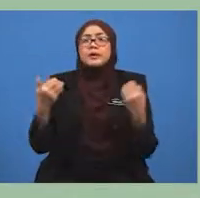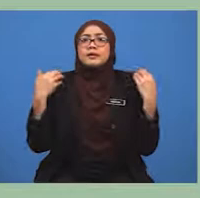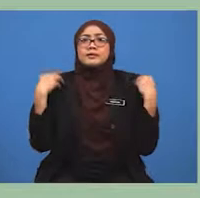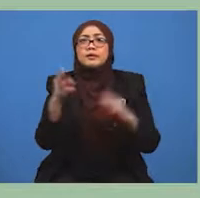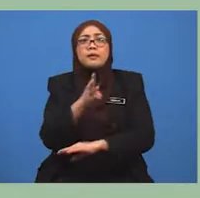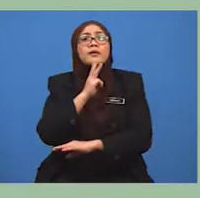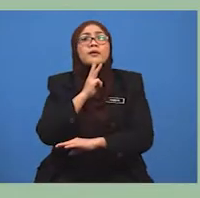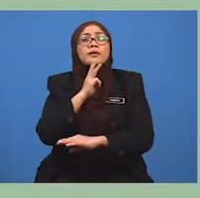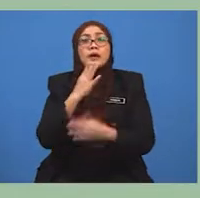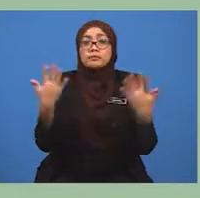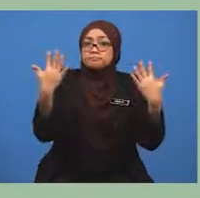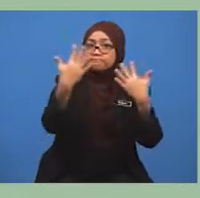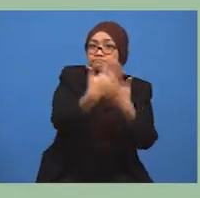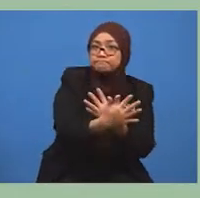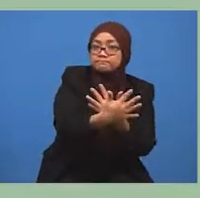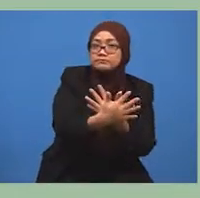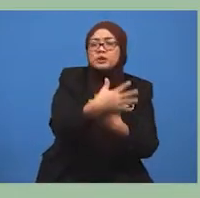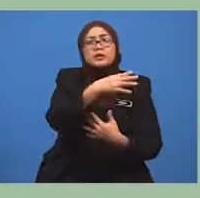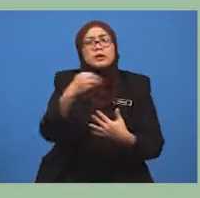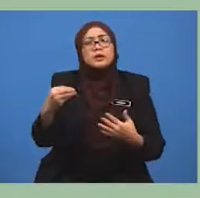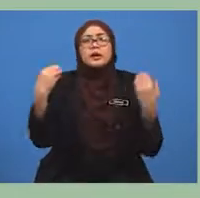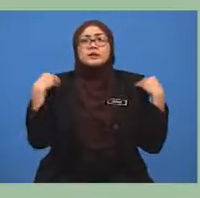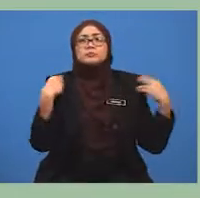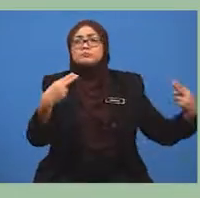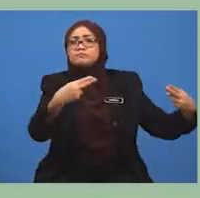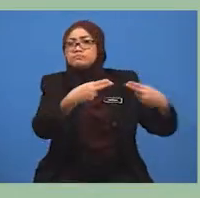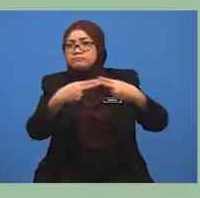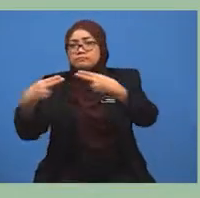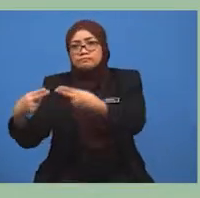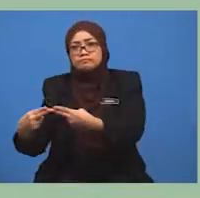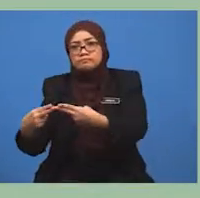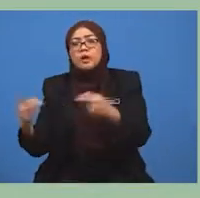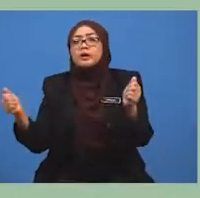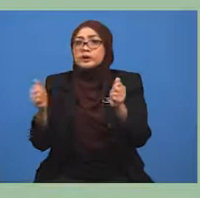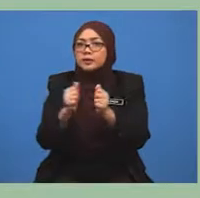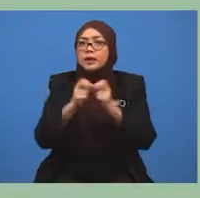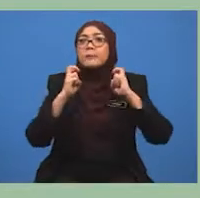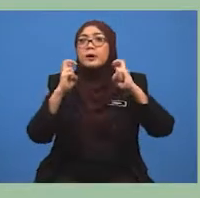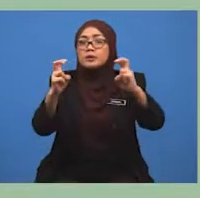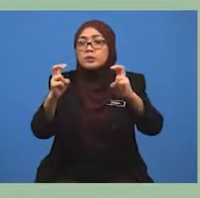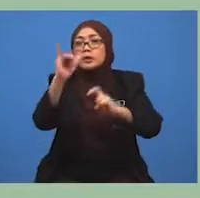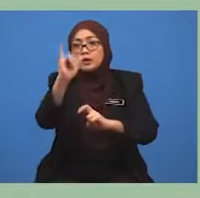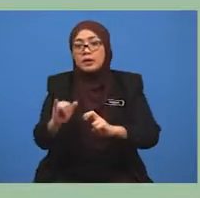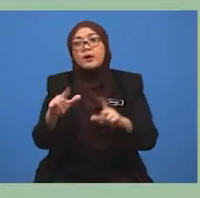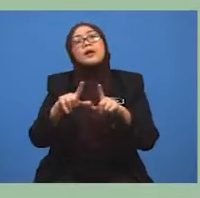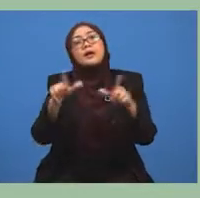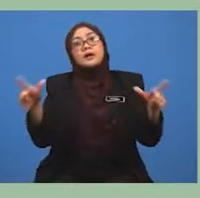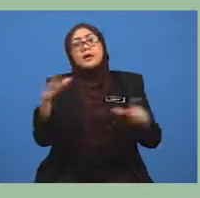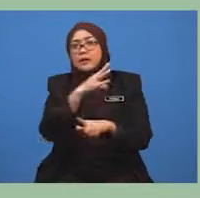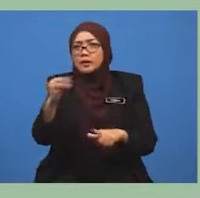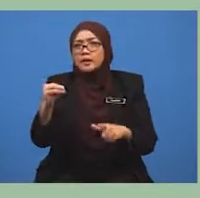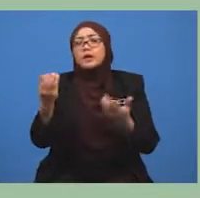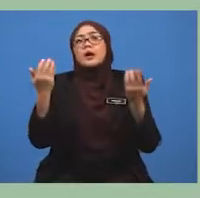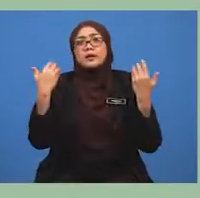mempunyai jaringan dengan kaedah pengangkutan yang lain dan mempunyai